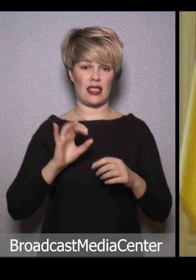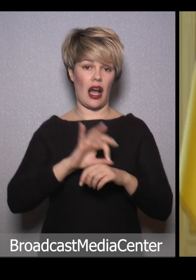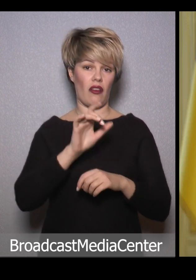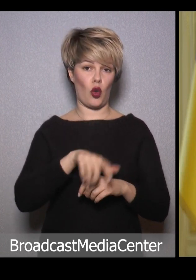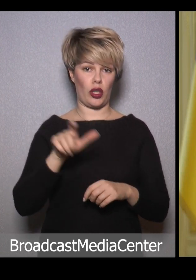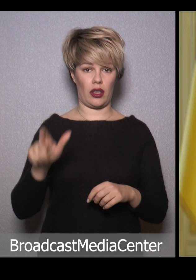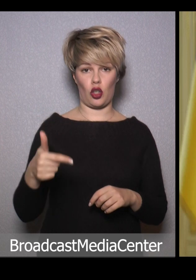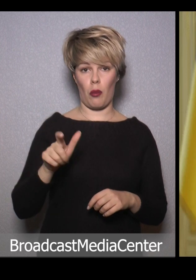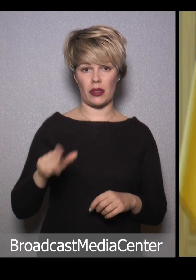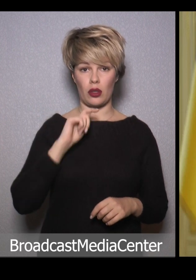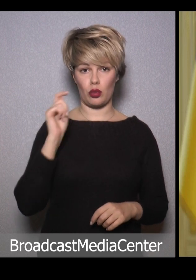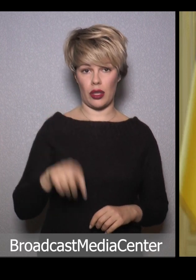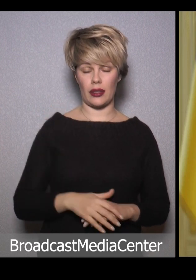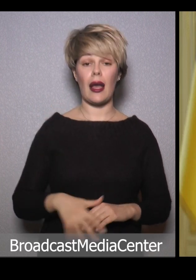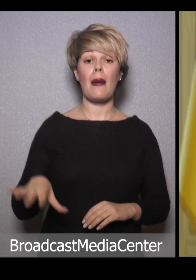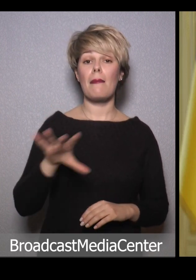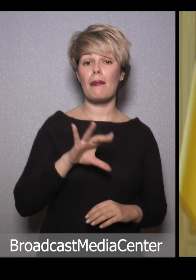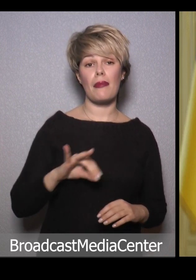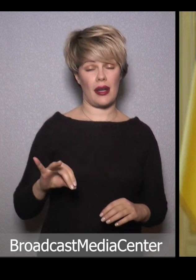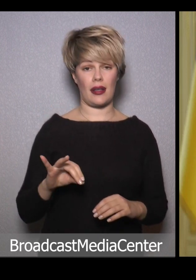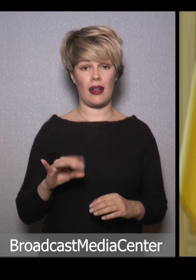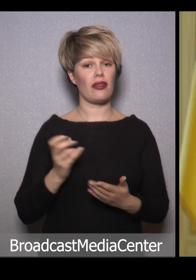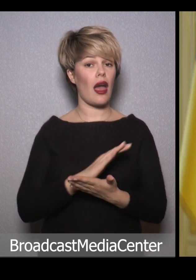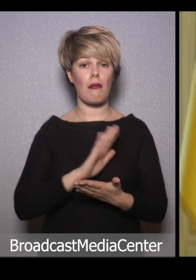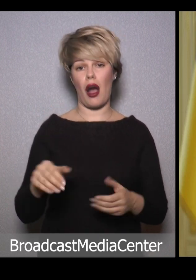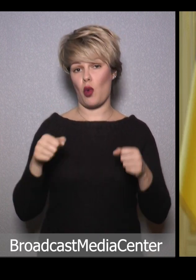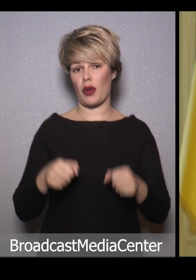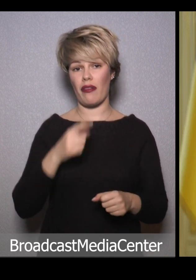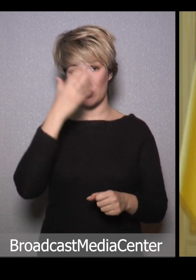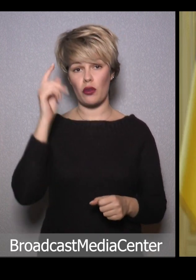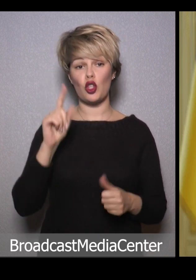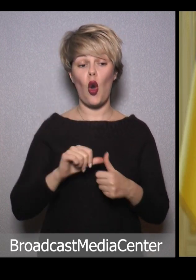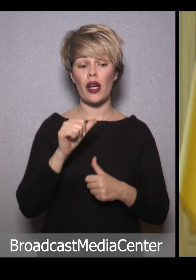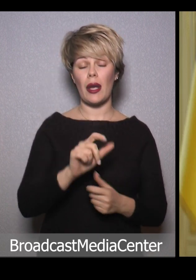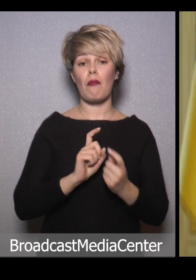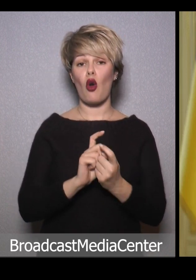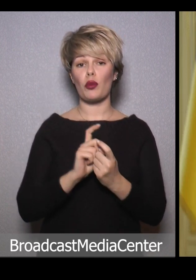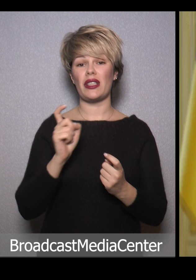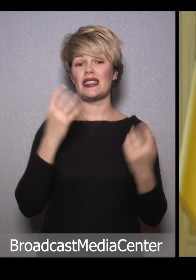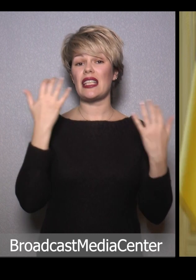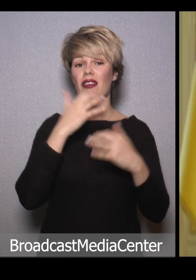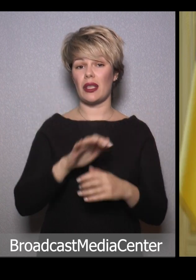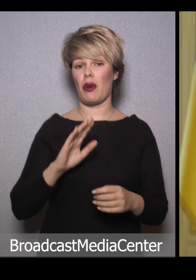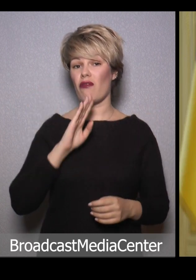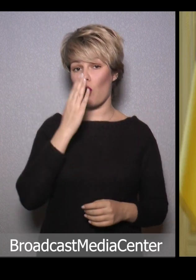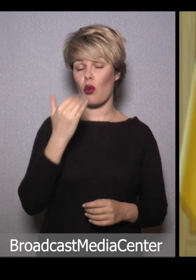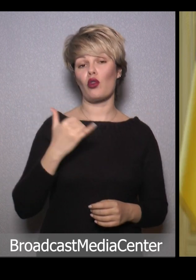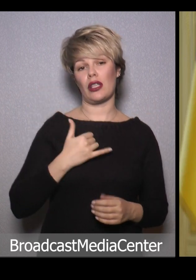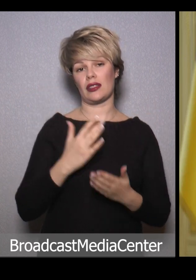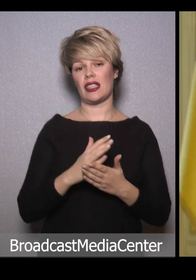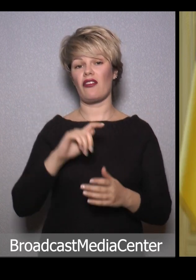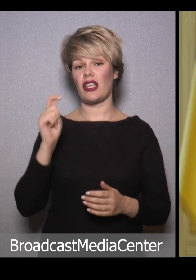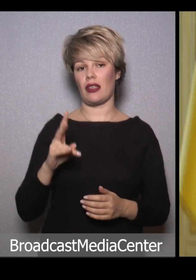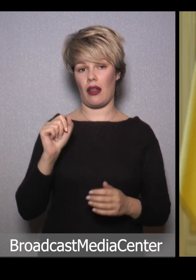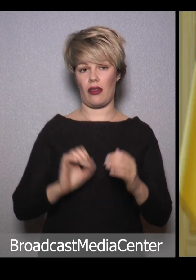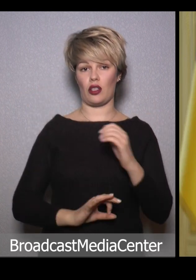громадян України. Але ми не маємо право забувати, що окрім боротьби з невидимим ворогом у нас іде